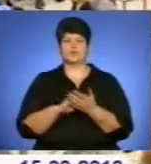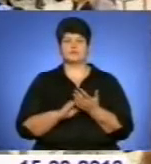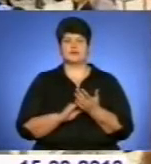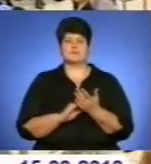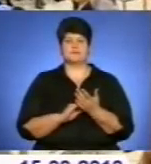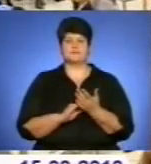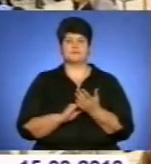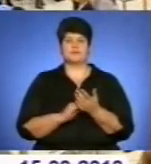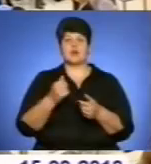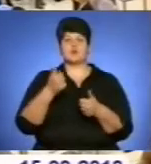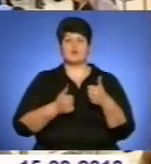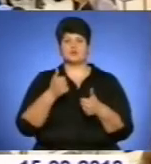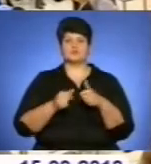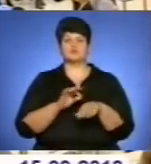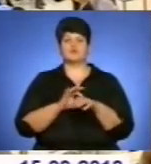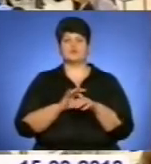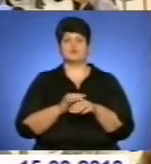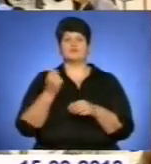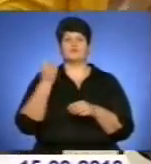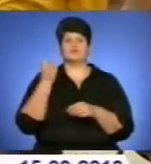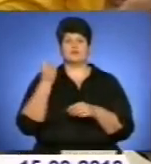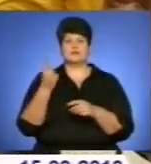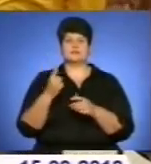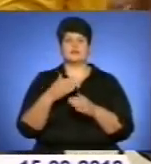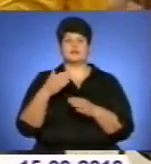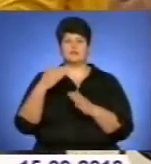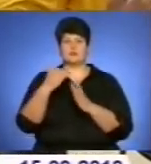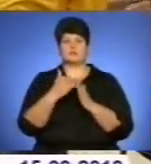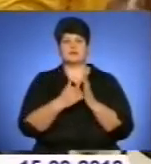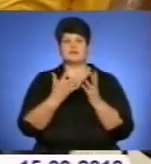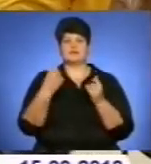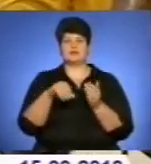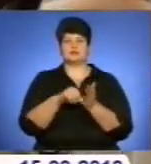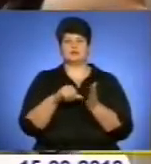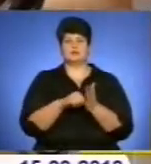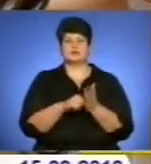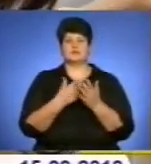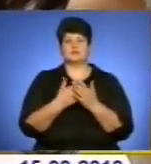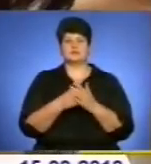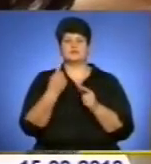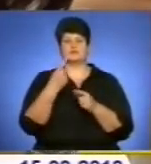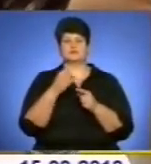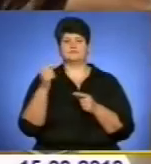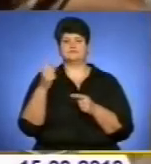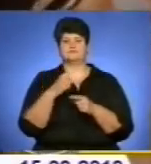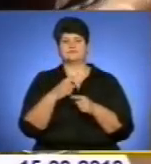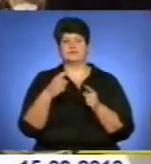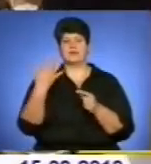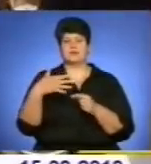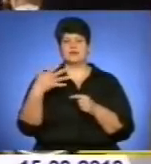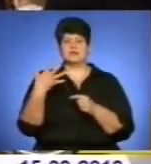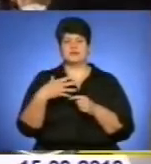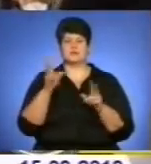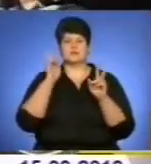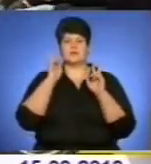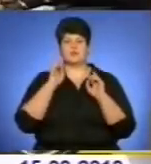торговому центрі Подоляна. Мета конкурсу – підвищення професійної майстерності перукарів, підтримка талановетої молоді та пропаганда робітничих професій.